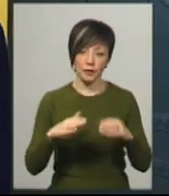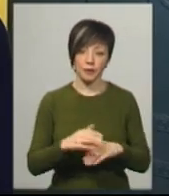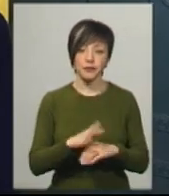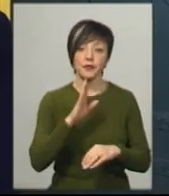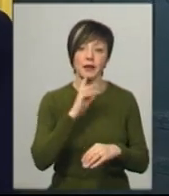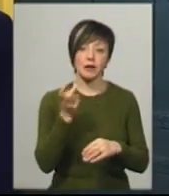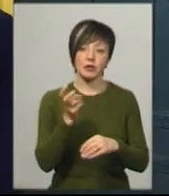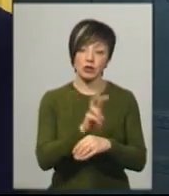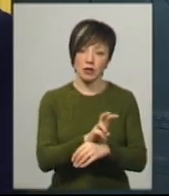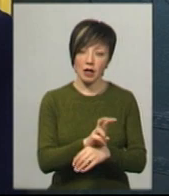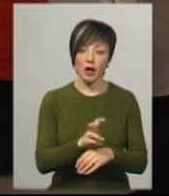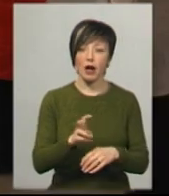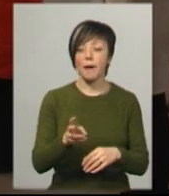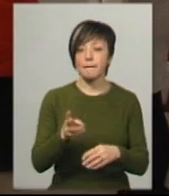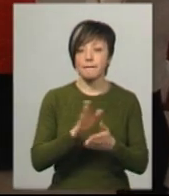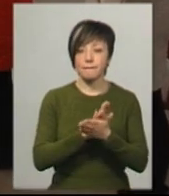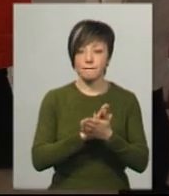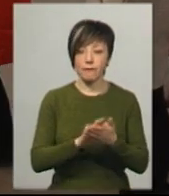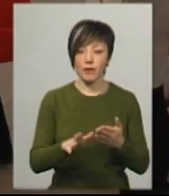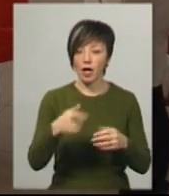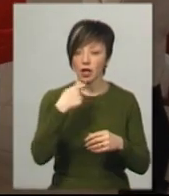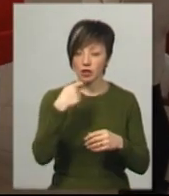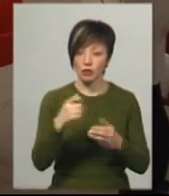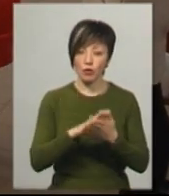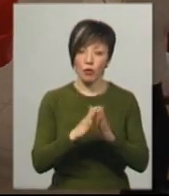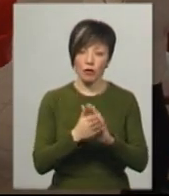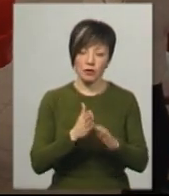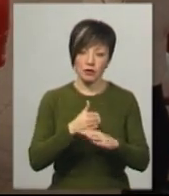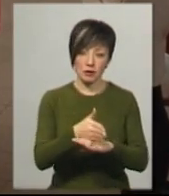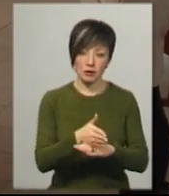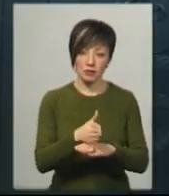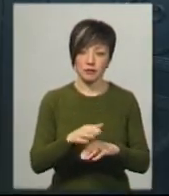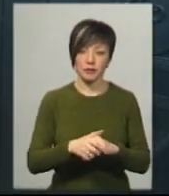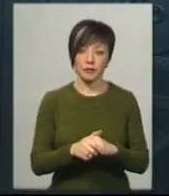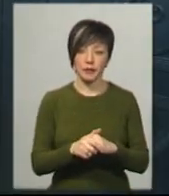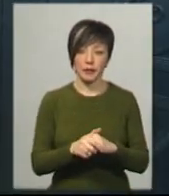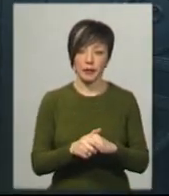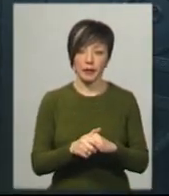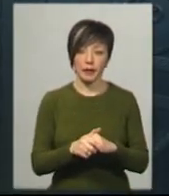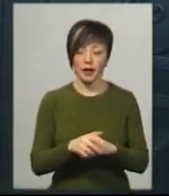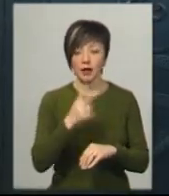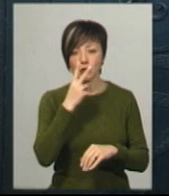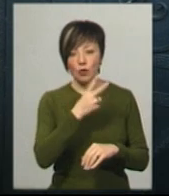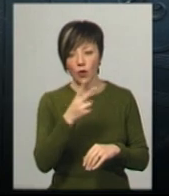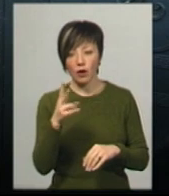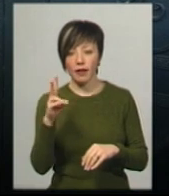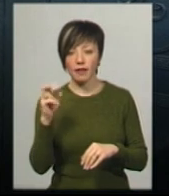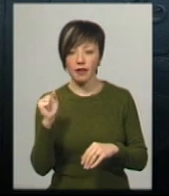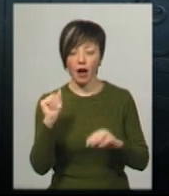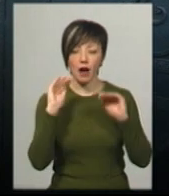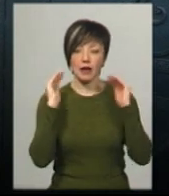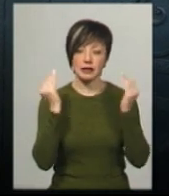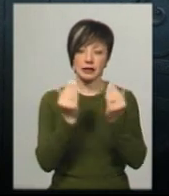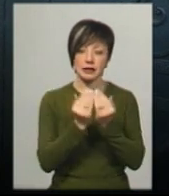Лещук прийшла до костелу причаститися, перед цим домовившись про візит із священником. З огляду на карантинні